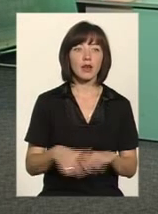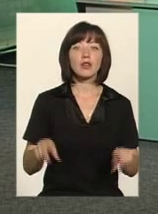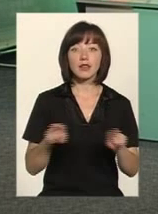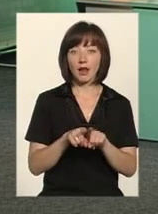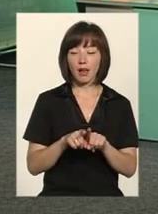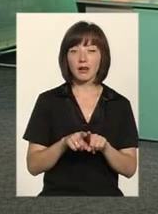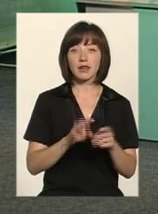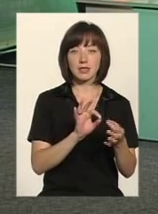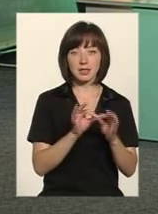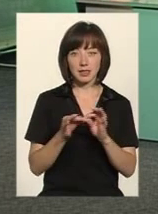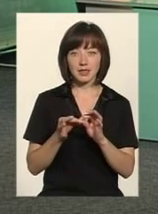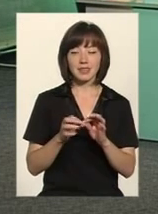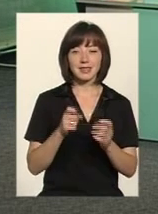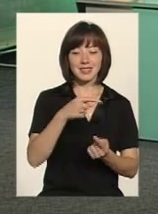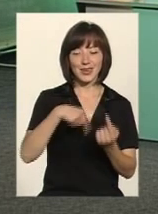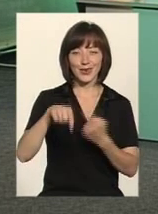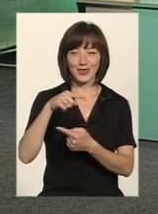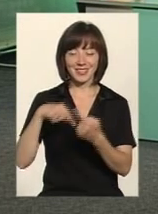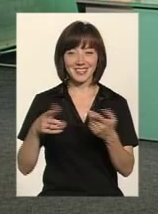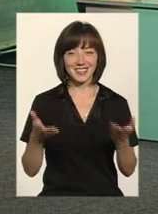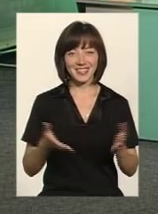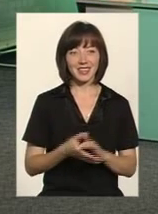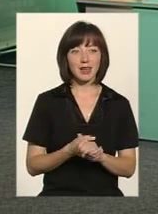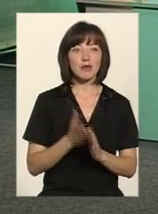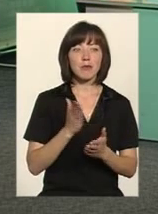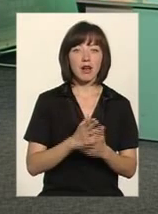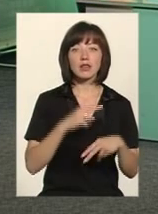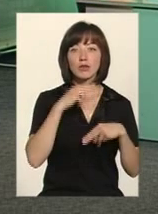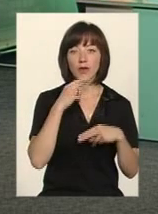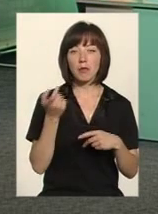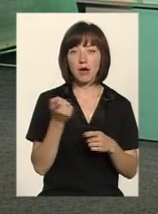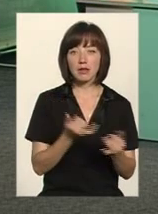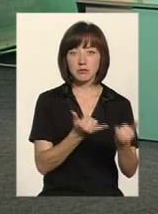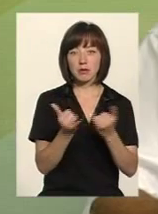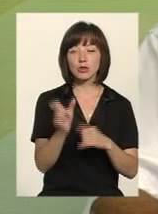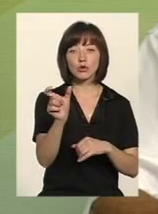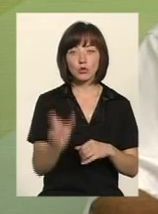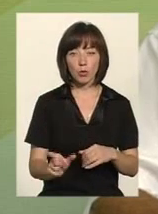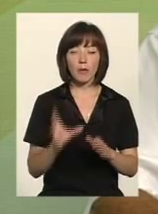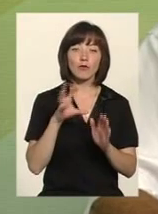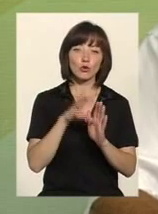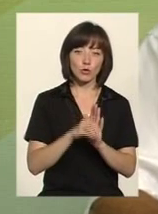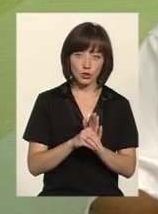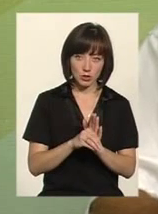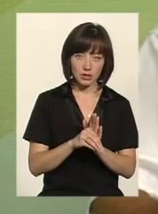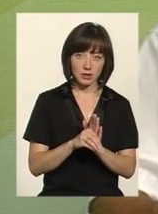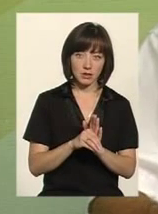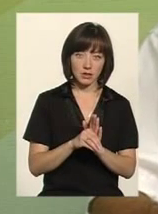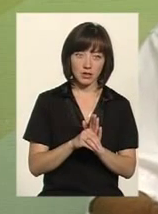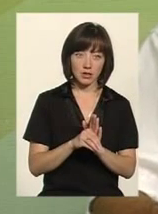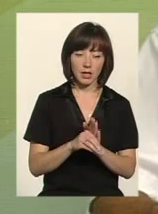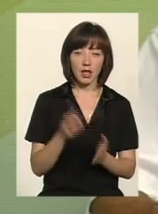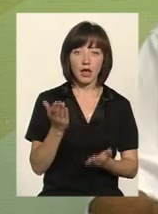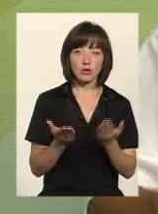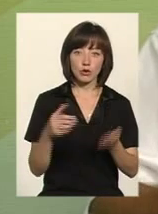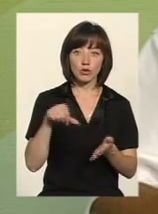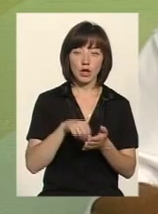навіть. Закрутили. Ну, зомби, просто мається в увазі. Мало забезпечена особа в тому числі, в тому числі, і